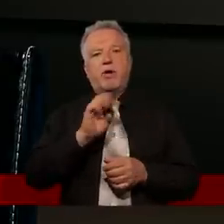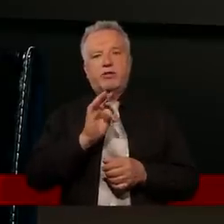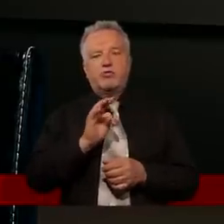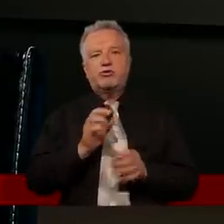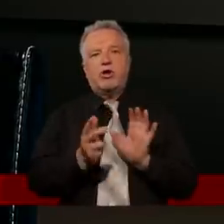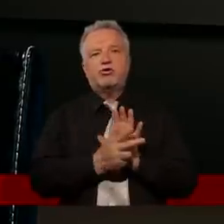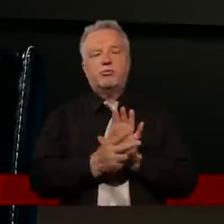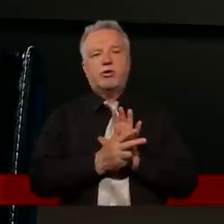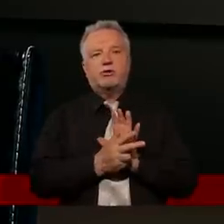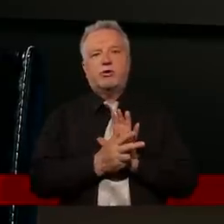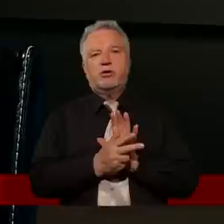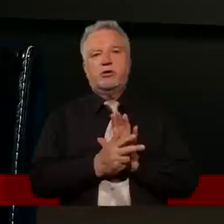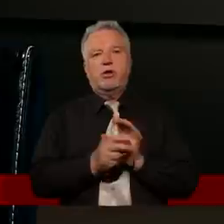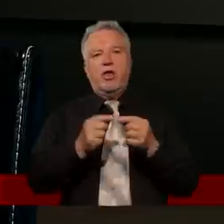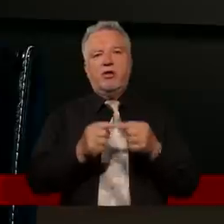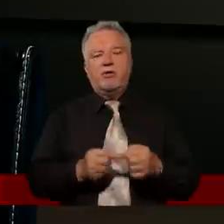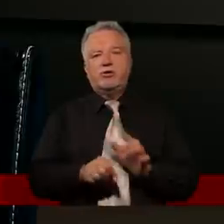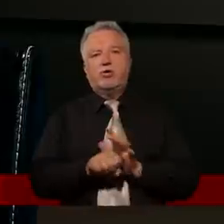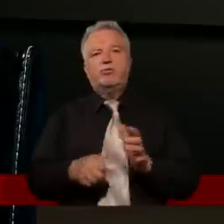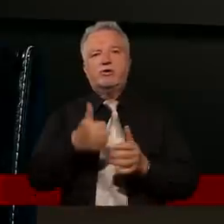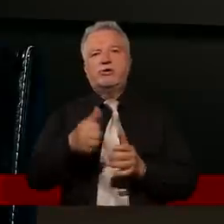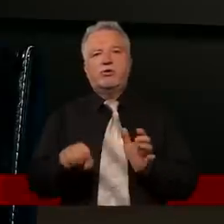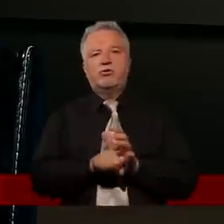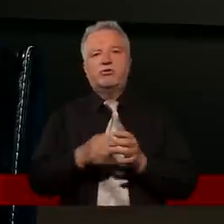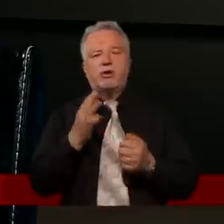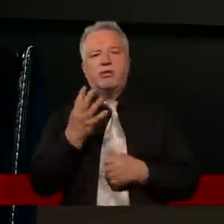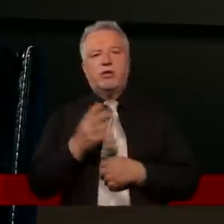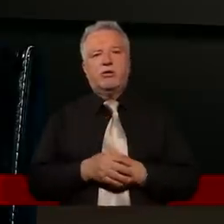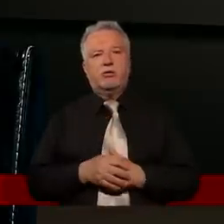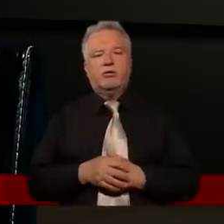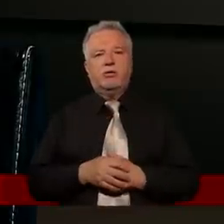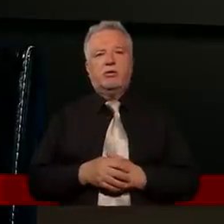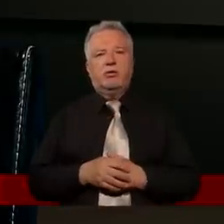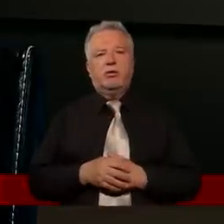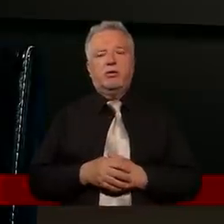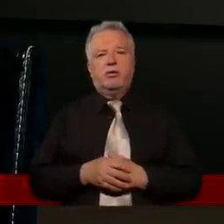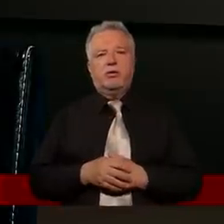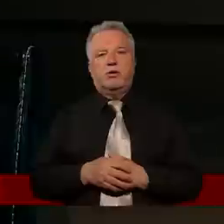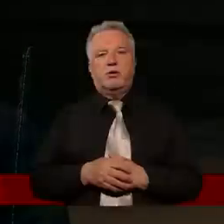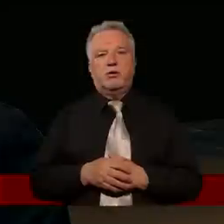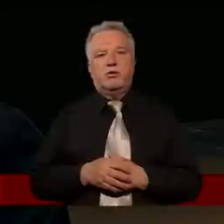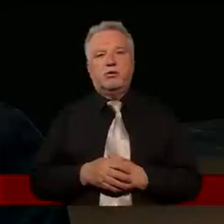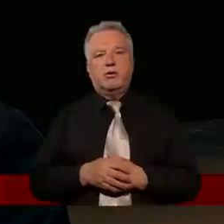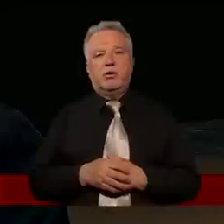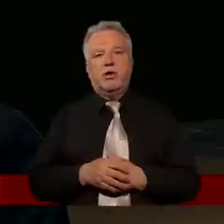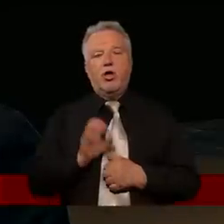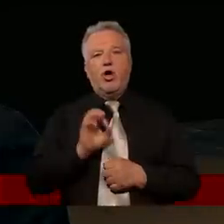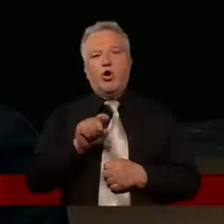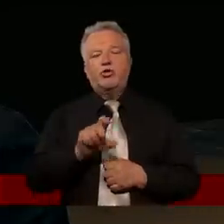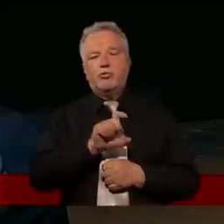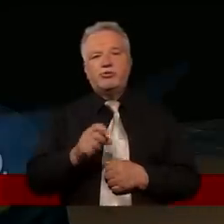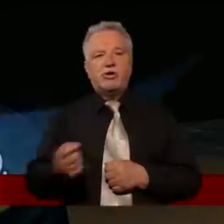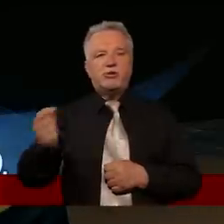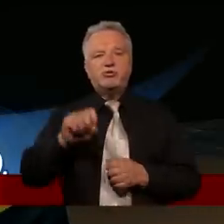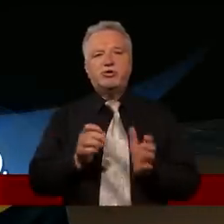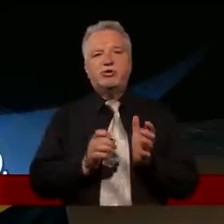osiemnasty rozdział, wersety od pierwszego do czwartego. Żeleszku, ciebie poproszę. owym czasie